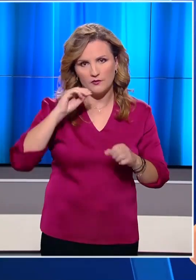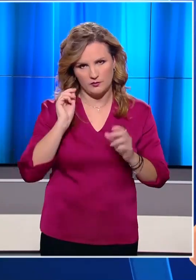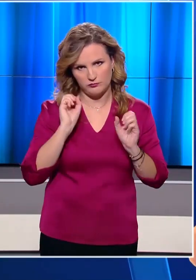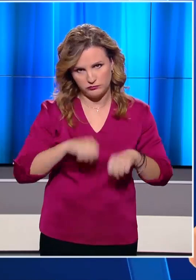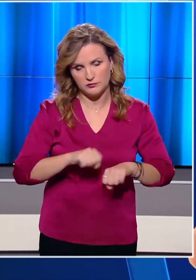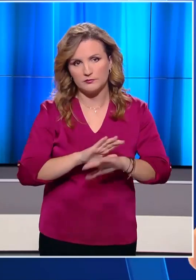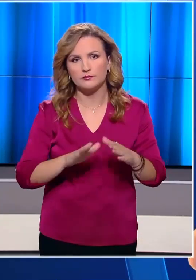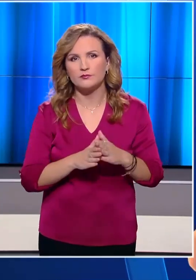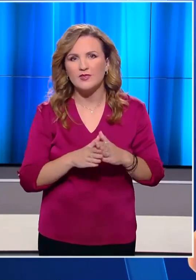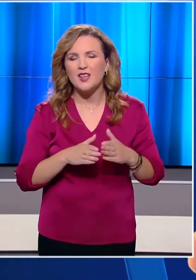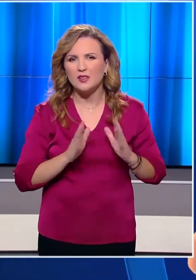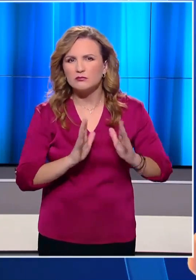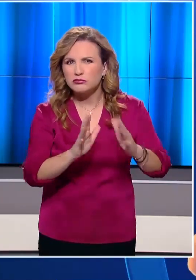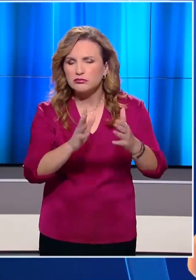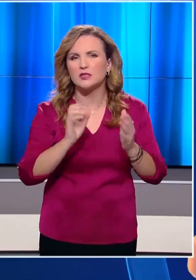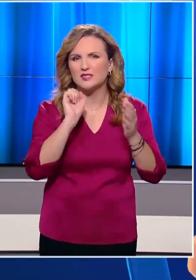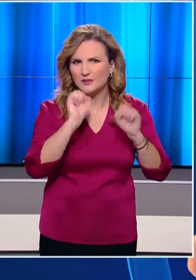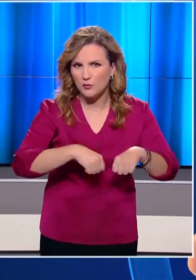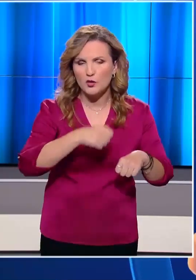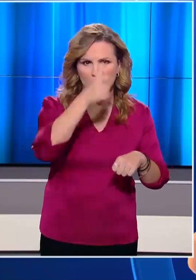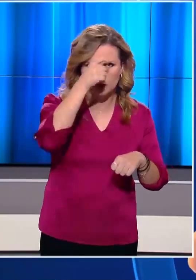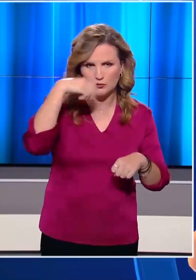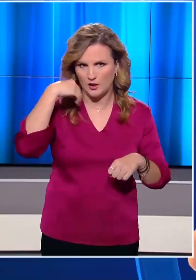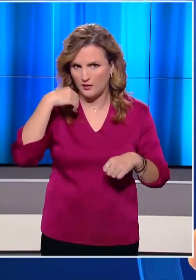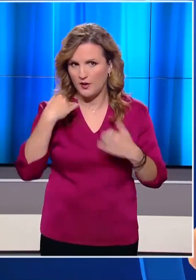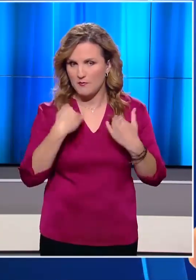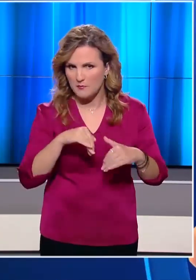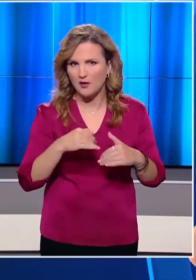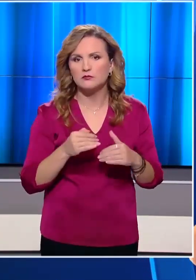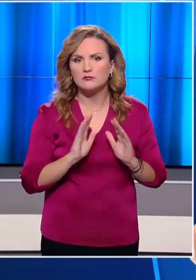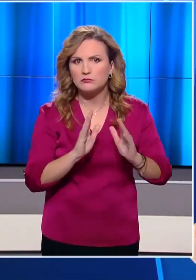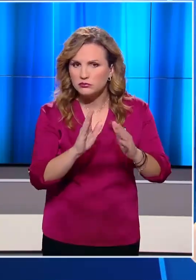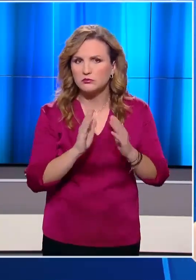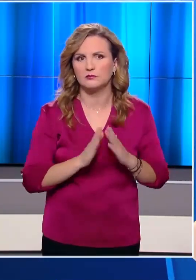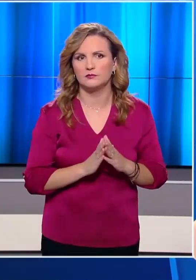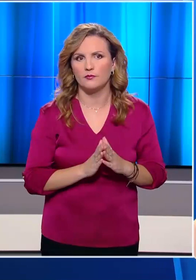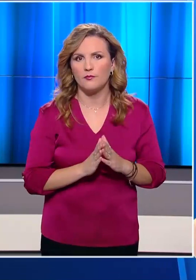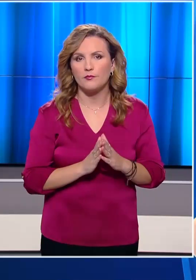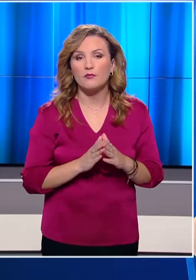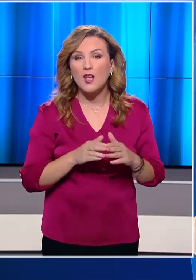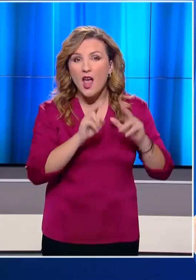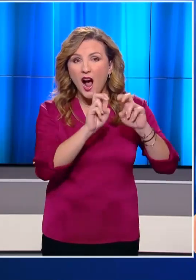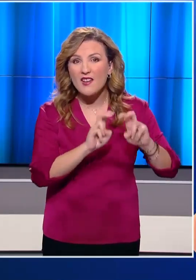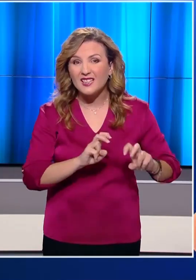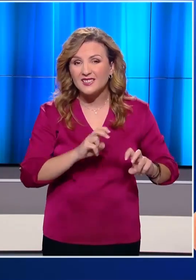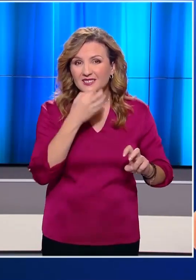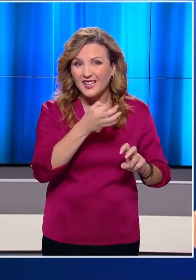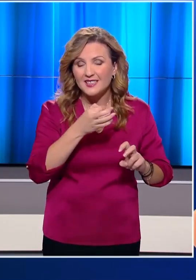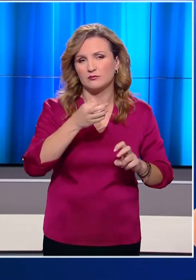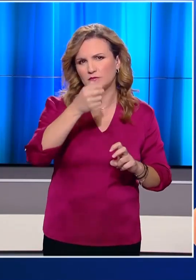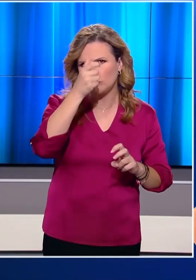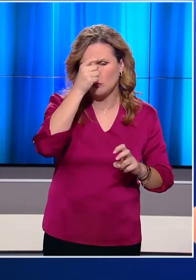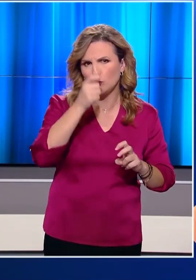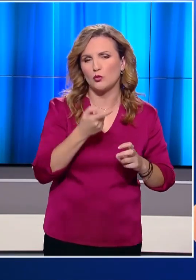Ουσιαστικά πρόκειται για το επόμενο βήμα του Ερντογάν μετά τη συμφωνία Τουρκίας-Λιβύης, όπως μεταδίδει το πρακτορείο Reuters. Αναλυτές επισημένουν ότι η Άγκυρα